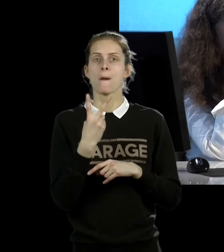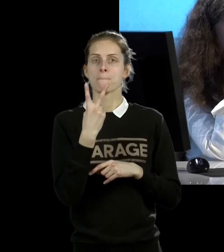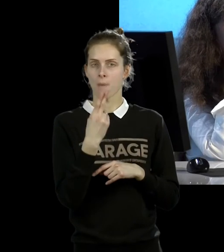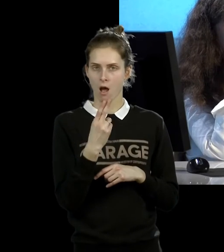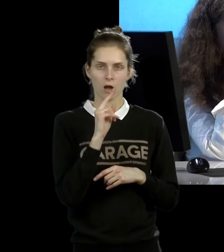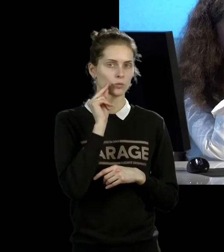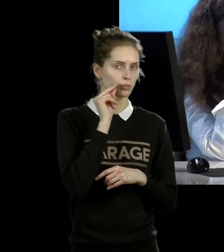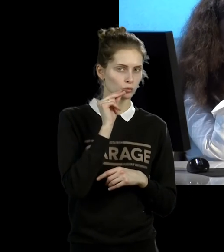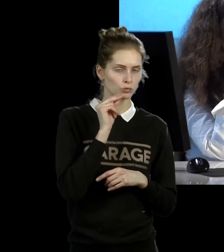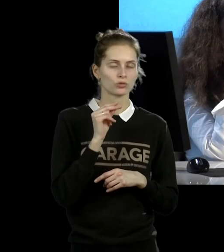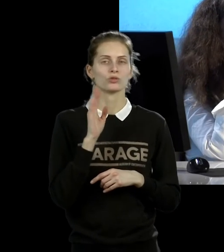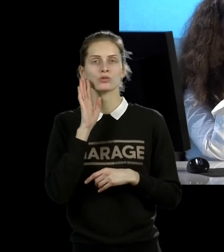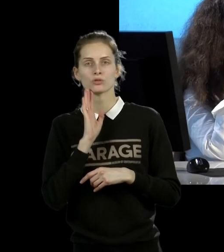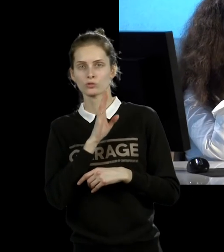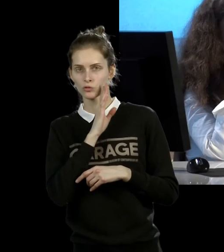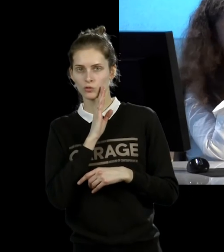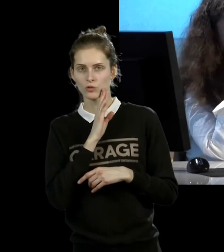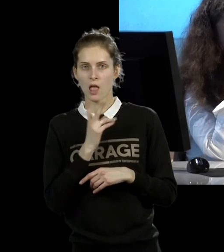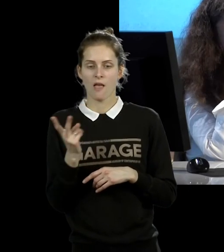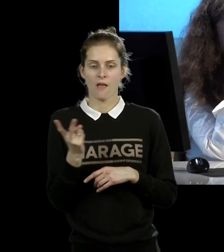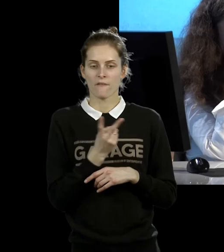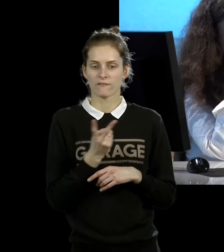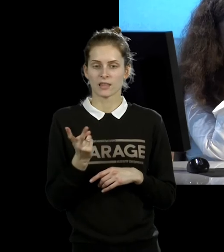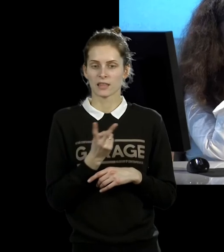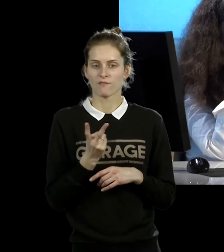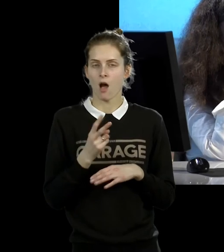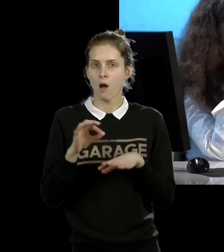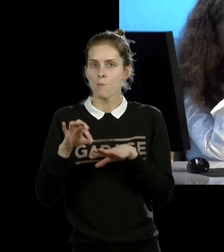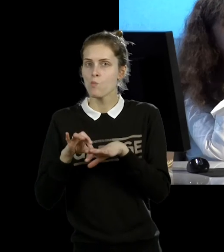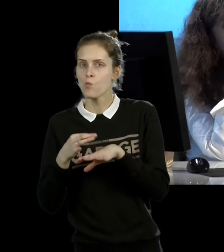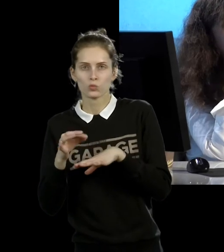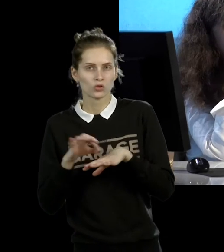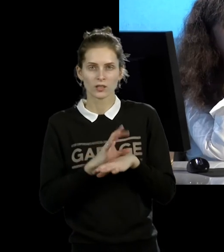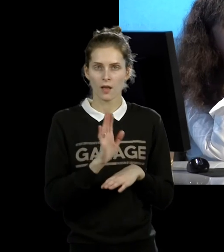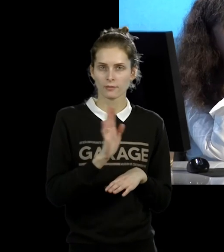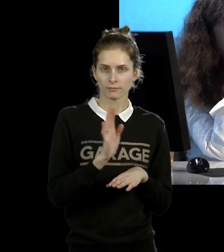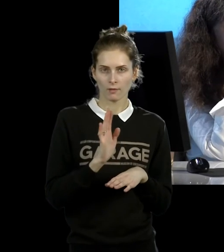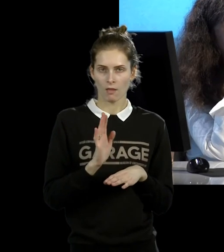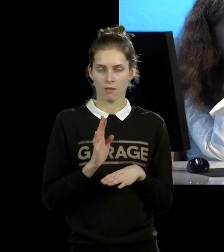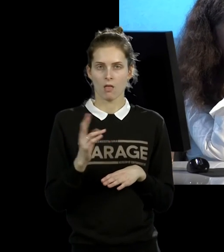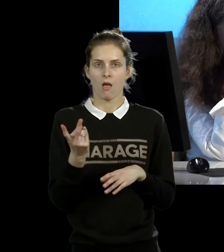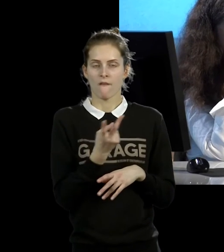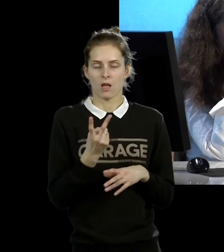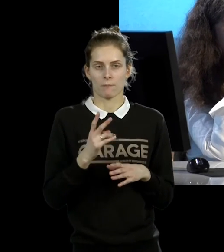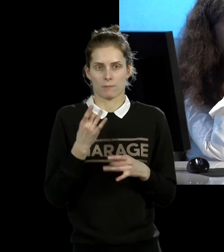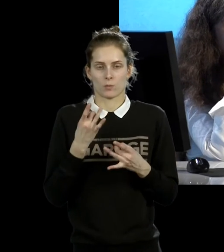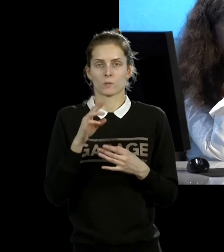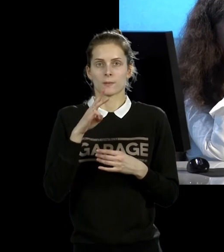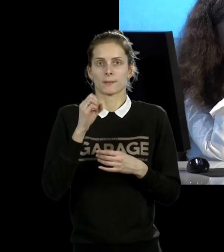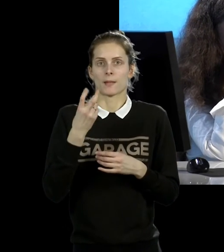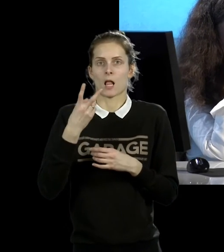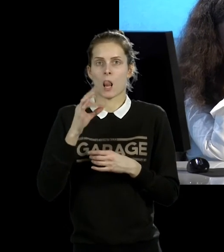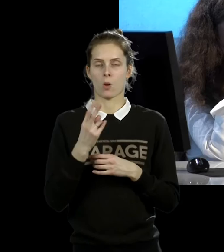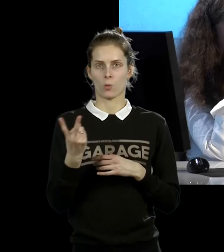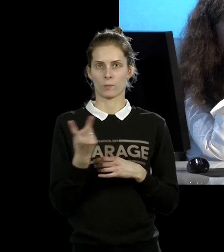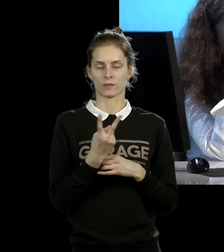мужчина и женщина, но это не два любовника, да, не супруги, это два человеческих тела, два тела, которые